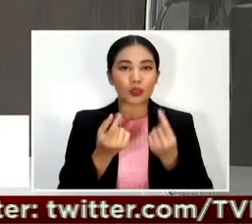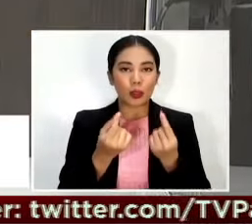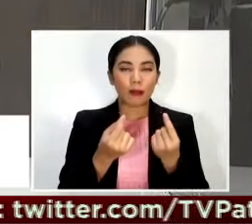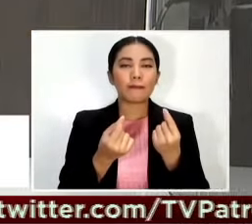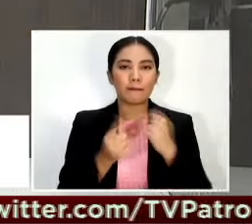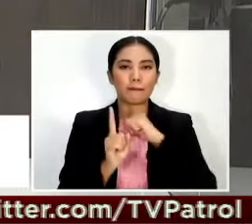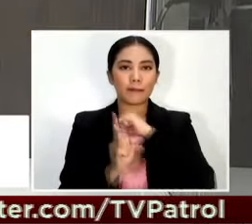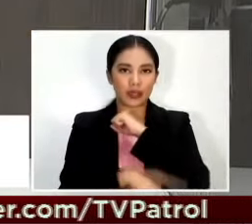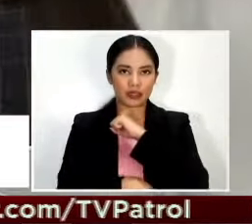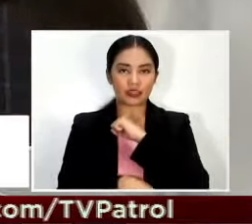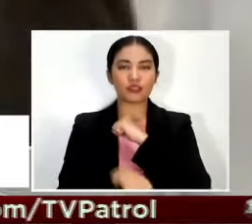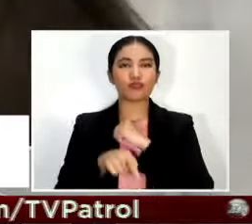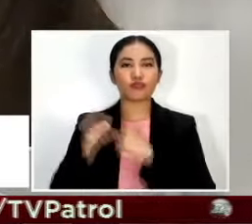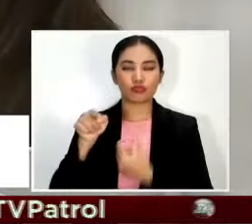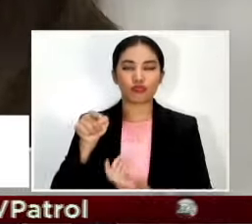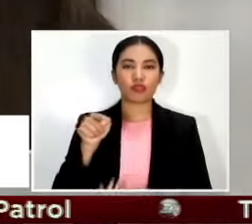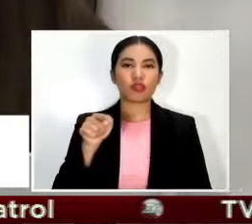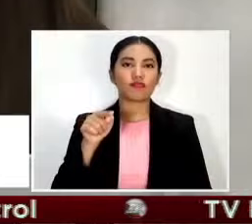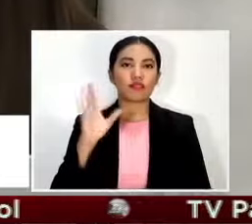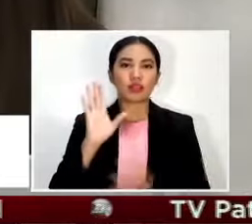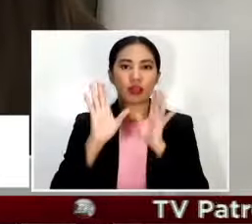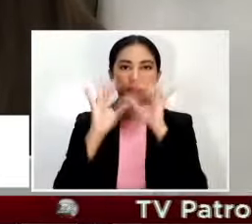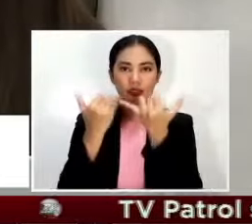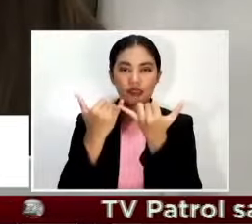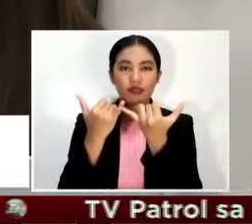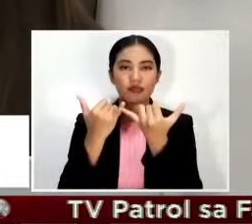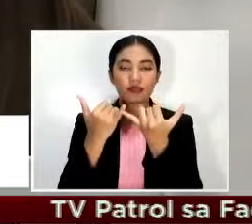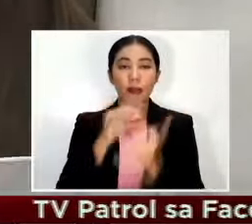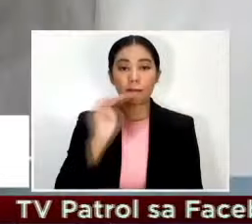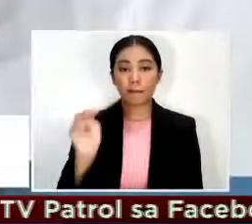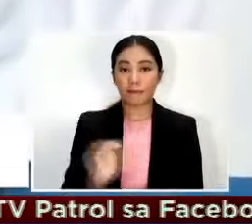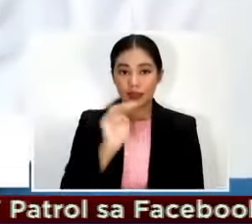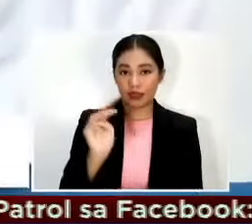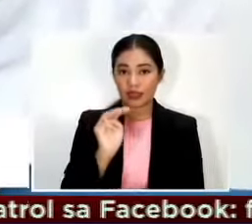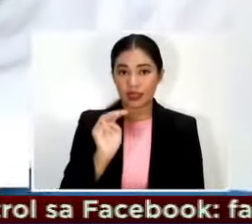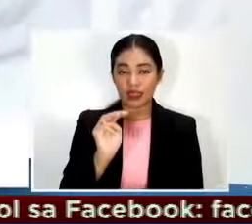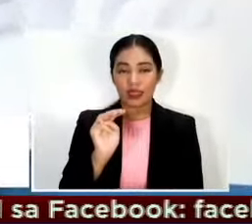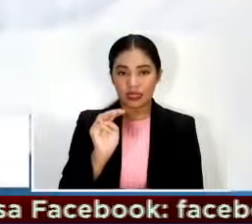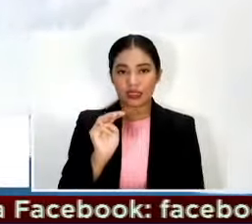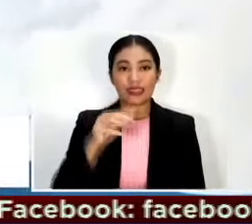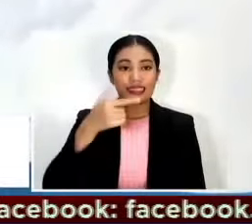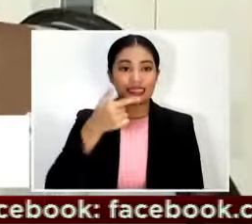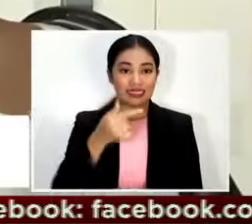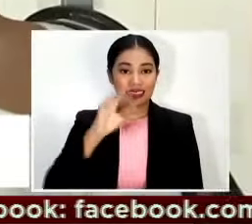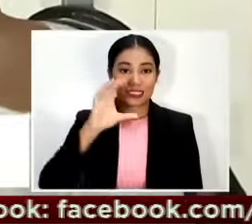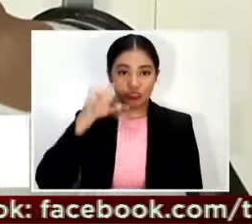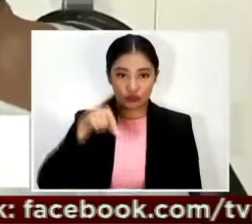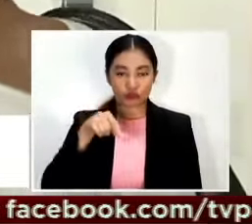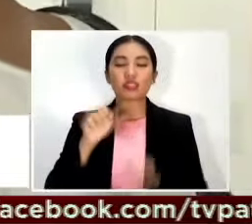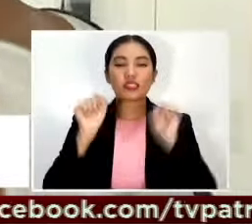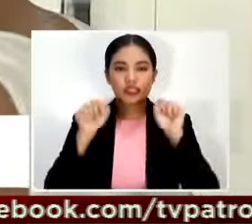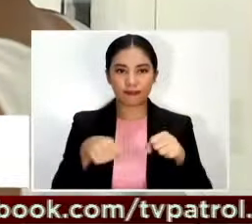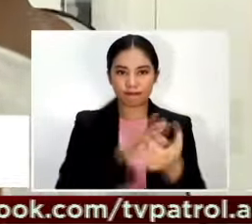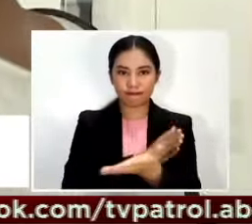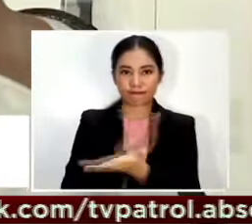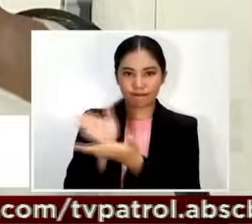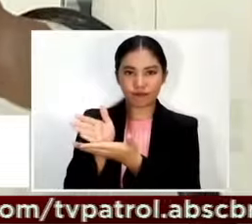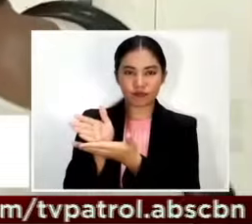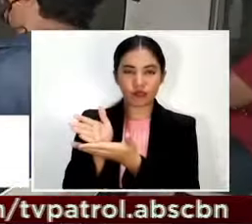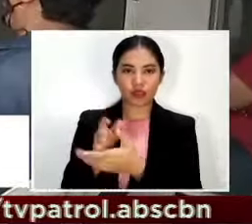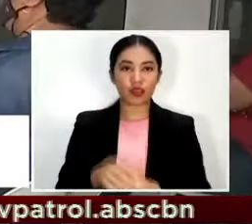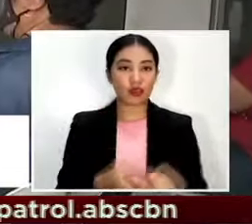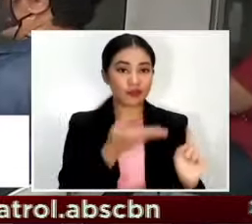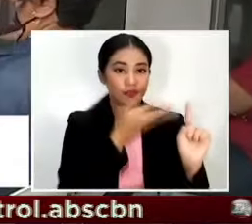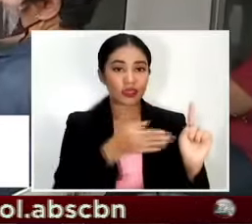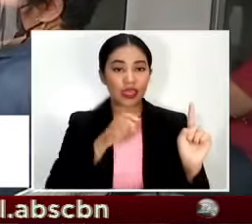At dahil GCQ na pwede na sa lunes ang walk-in sa mga branches si Eva konsumido sa dropbox system dahil mas